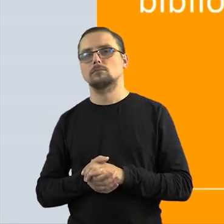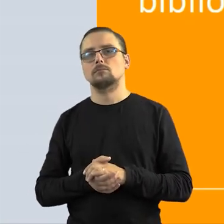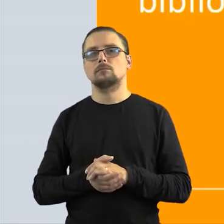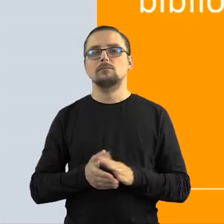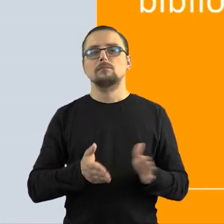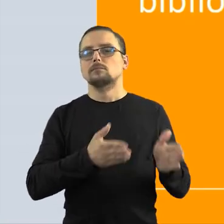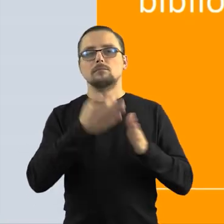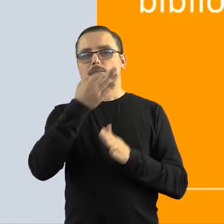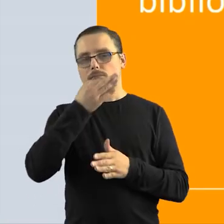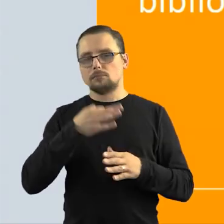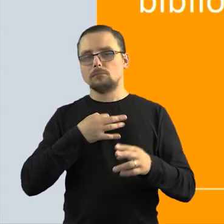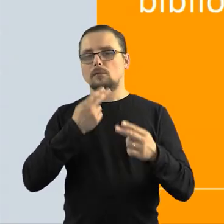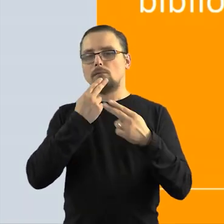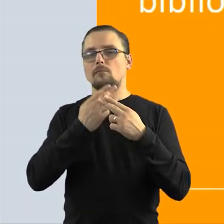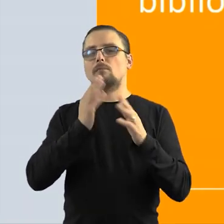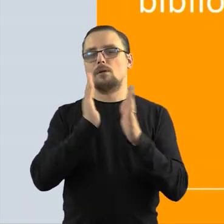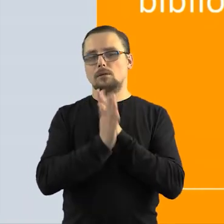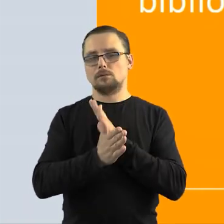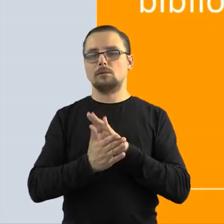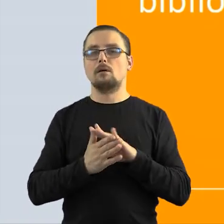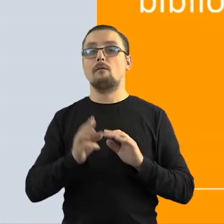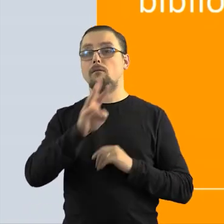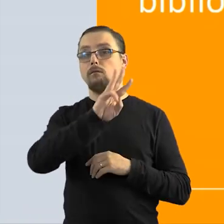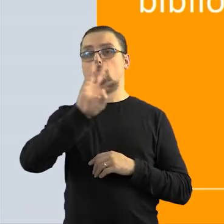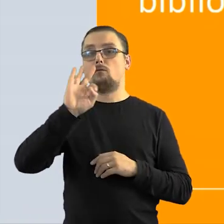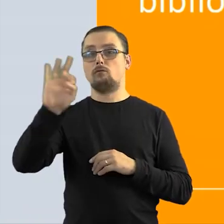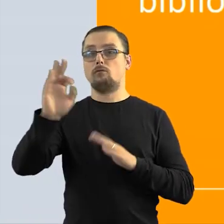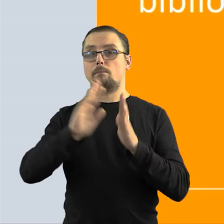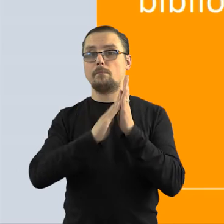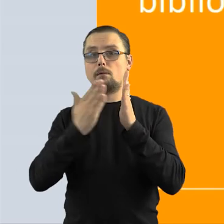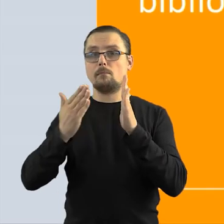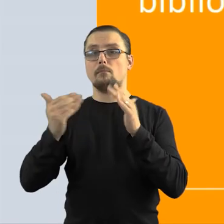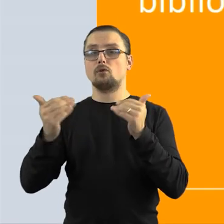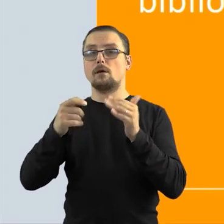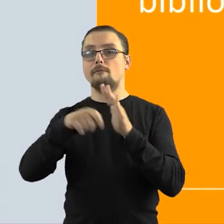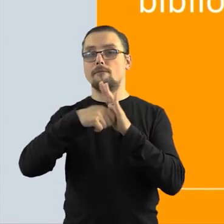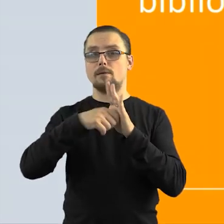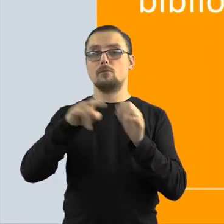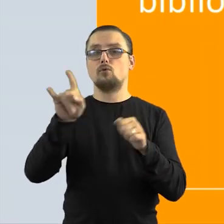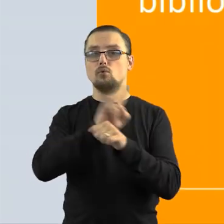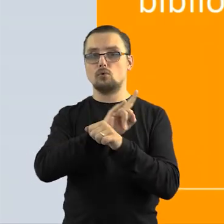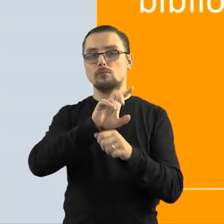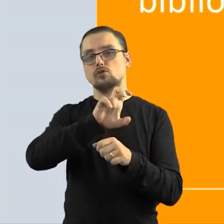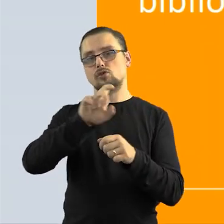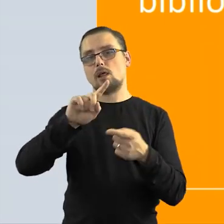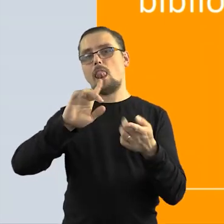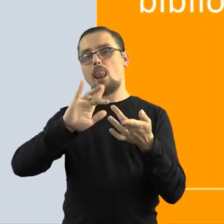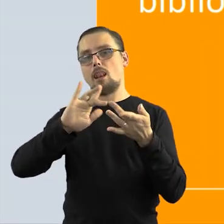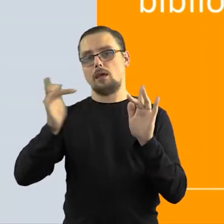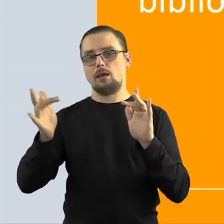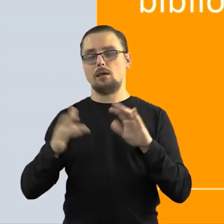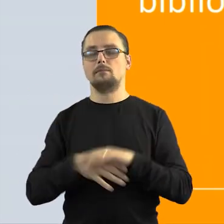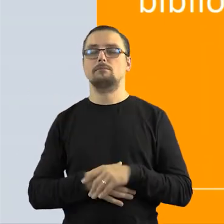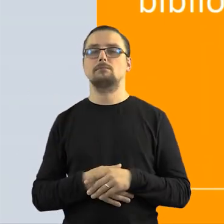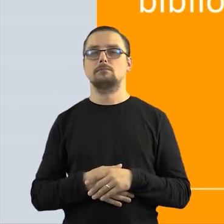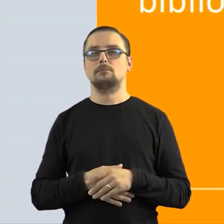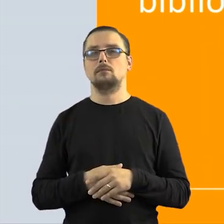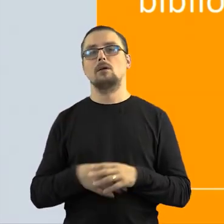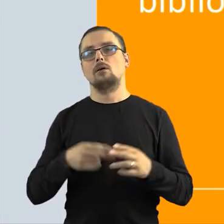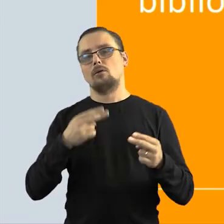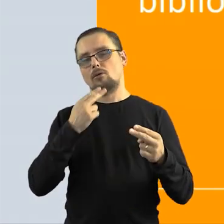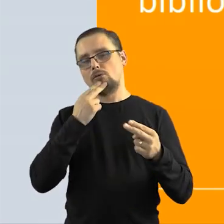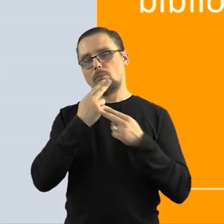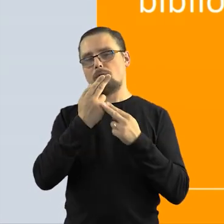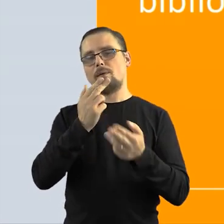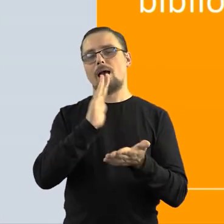I tutaj pytanie, na które mam odpowiedź, już jest dosyć prosta, to czy na stronie internetowej biblioteki można zamieścić filmik z YouTube